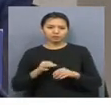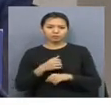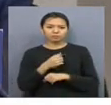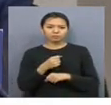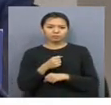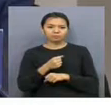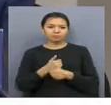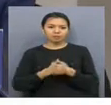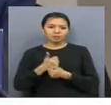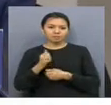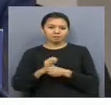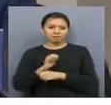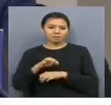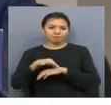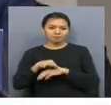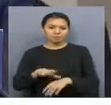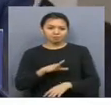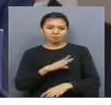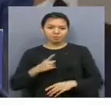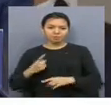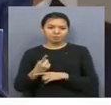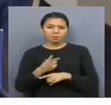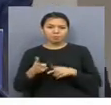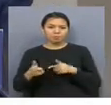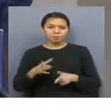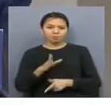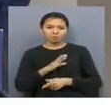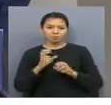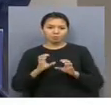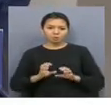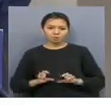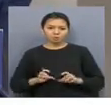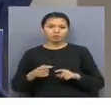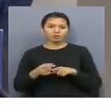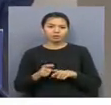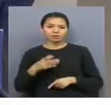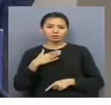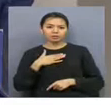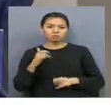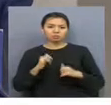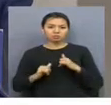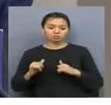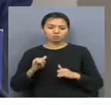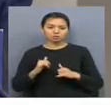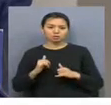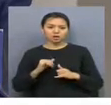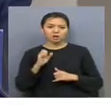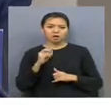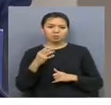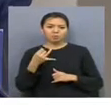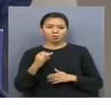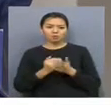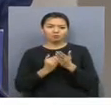өткізді. Бұл тұңғы шірет дайындалған заң, бұл заң біздің мұғалімдеріміздің абыройын